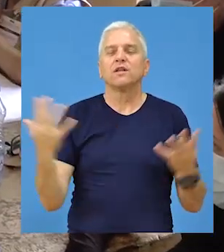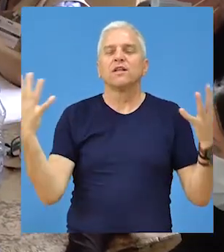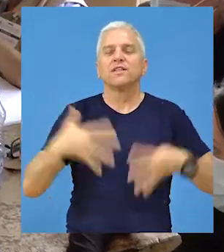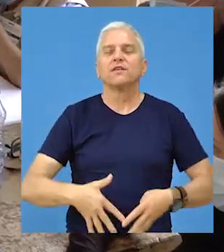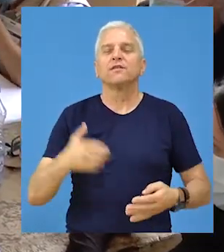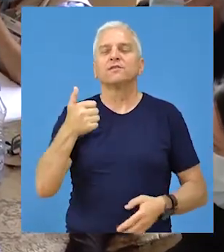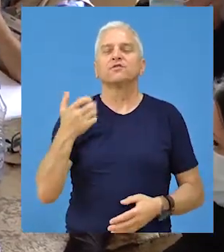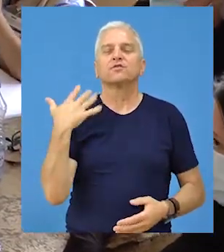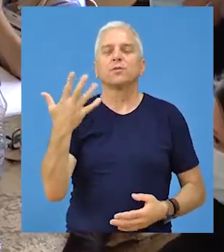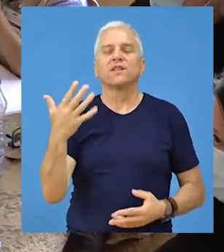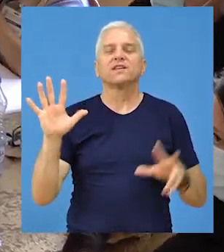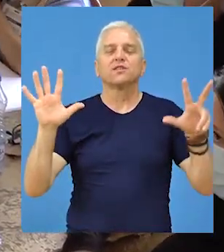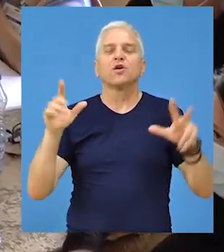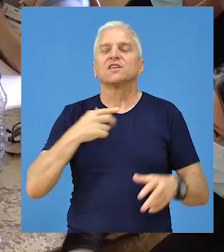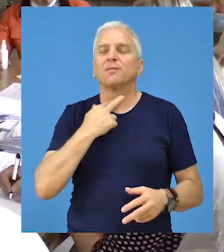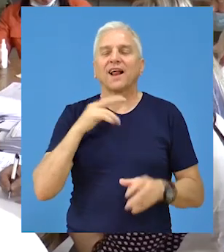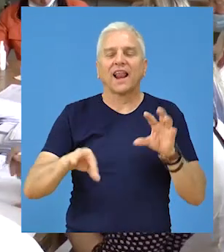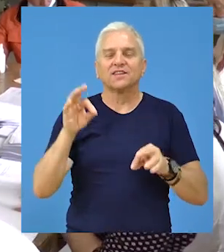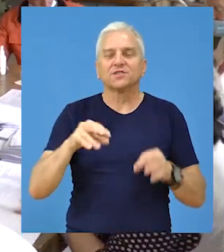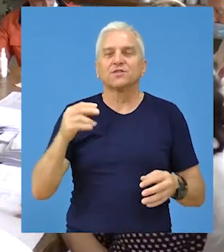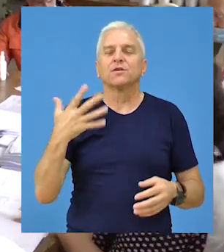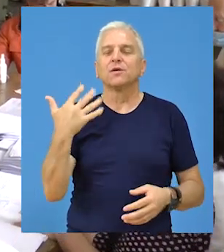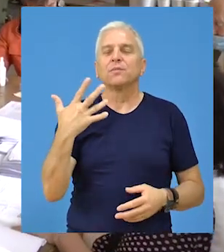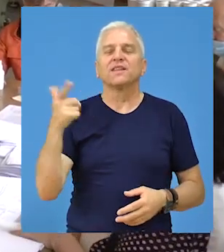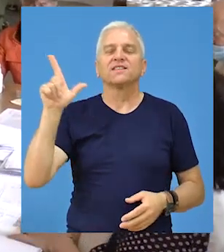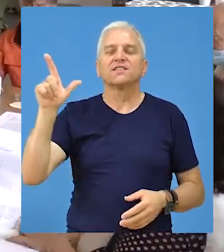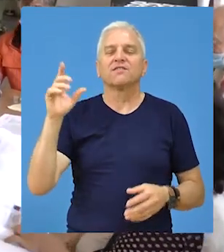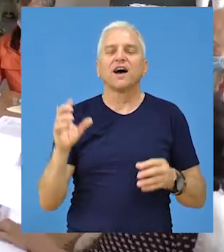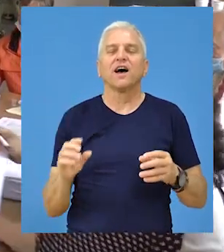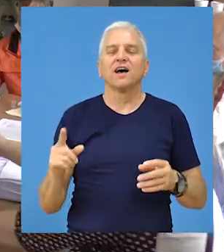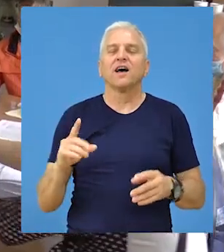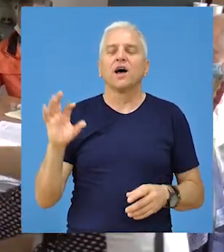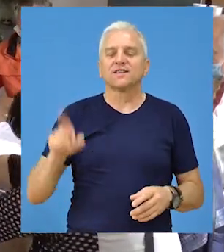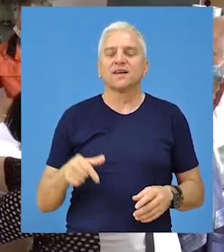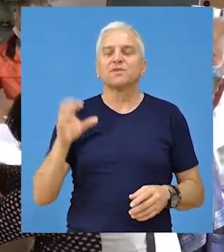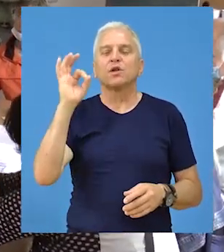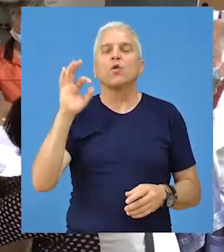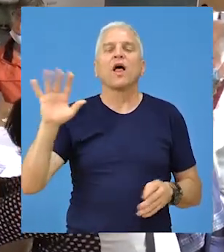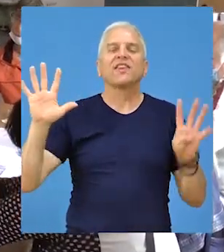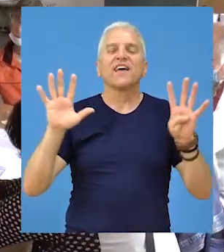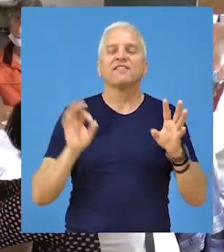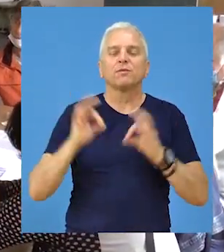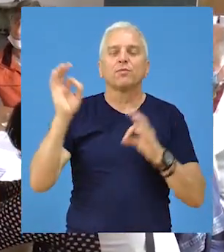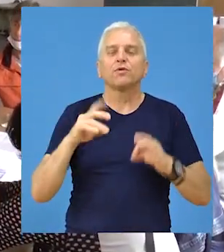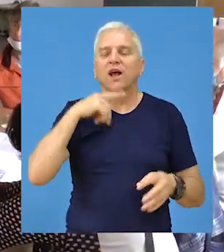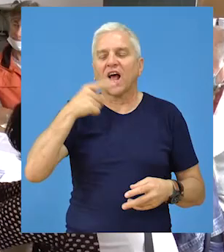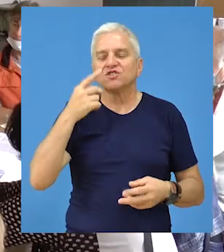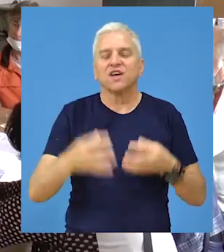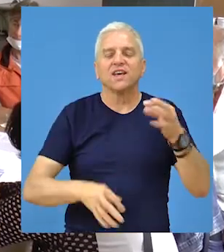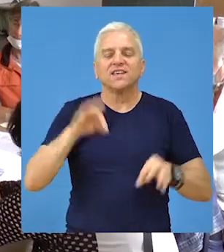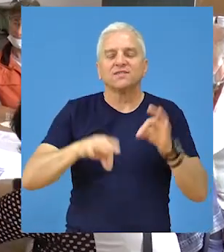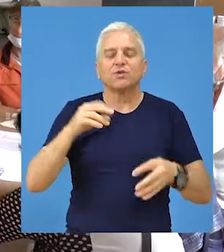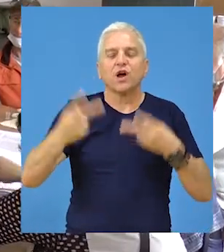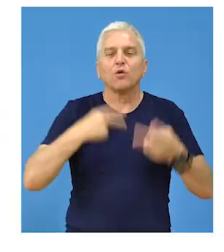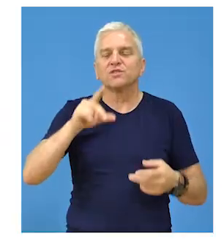9158 glasova, odnosno 52,09 odsto, saopštila je izborna komisija